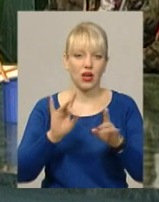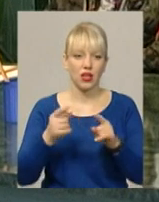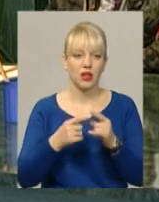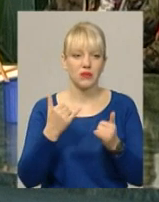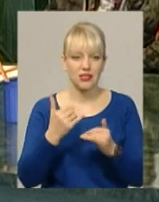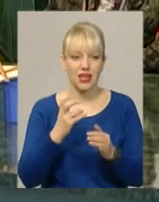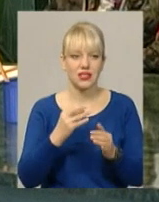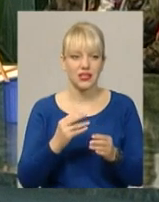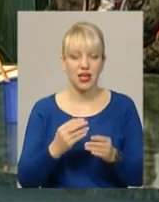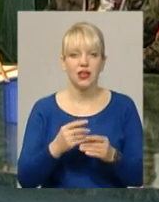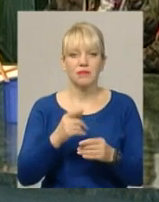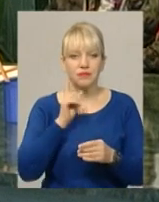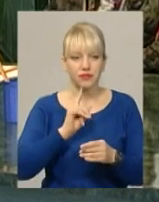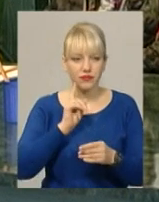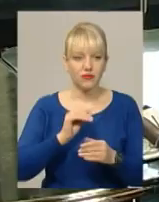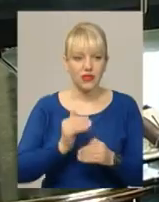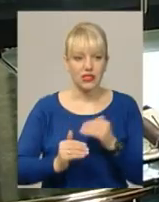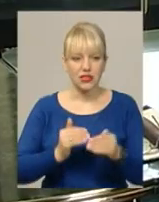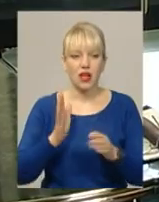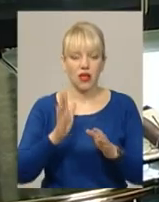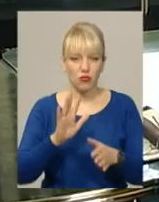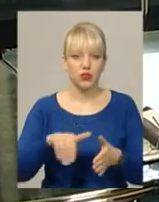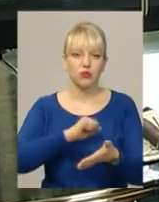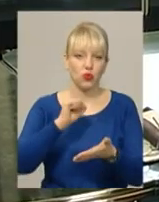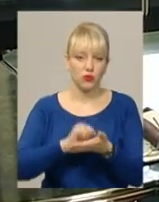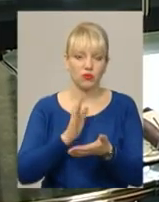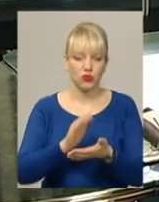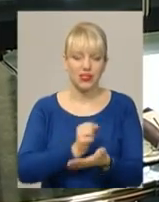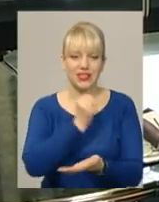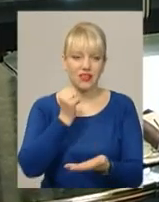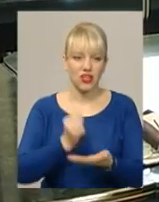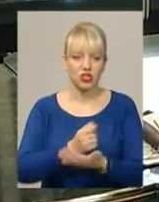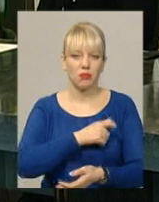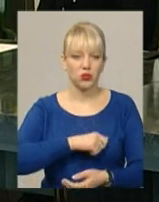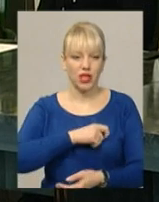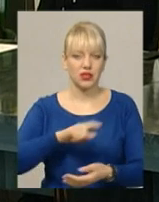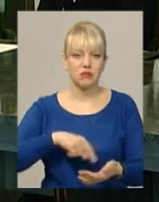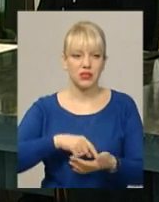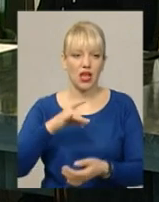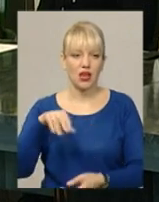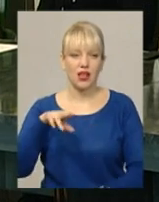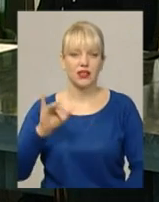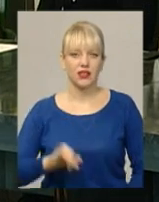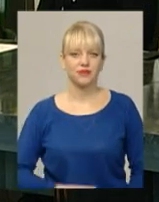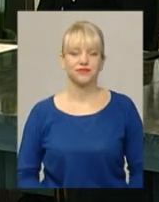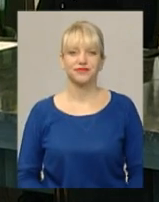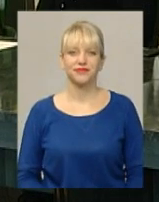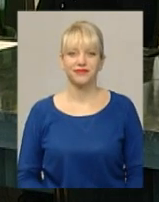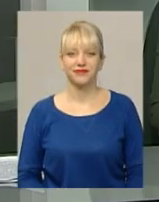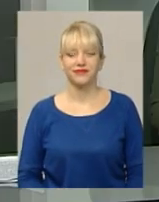міській раді. Після чого документ має бути затверджений депутатами міськради. Світлана Русіна, Віктор Кривий, новини Поділля, Центр.